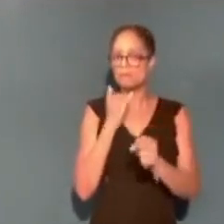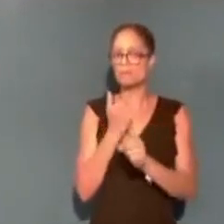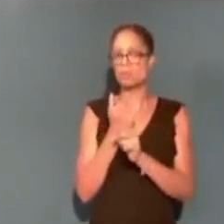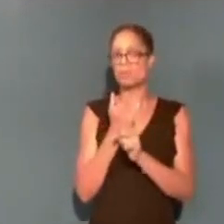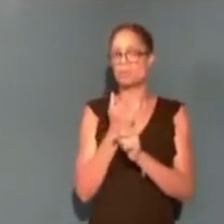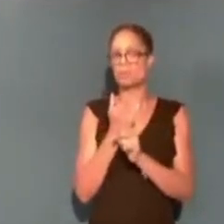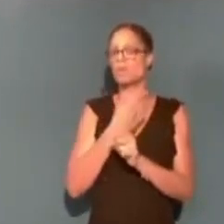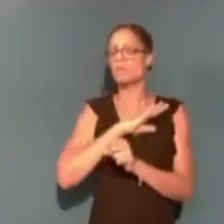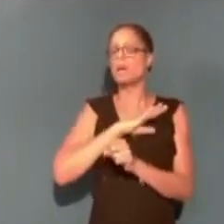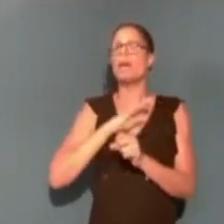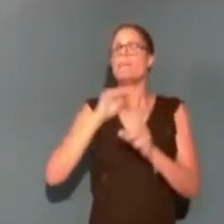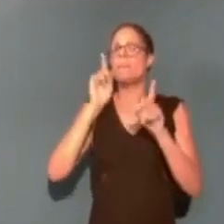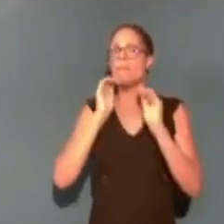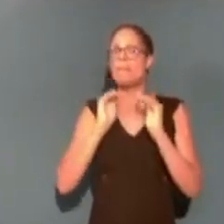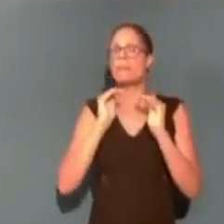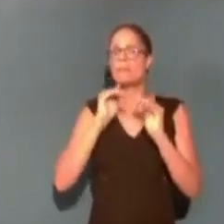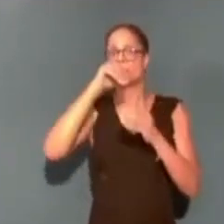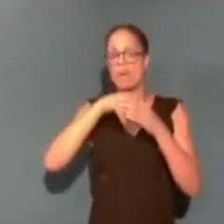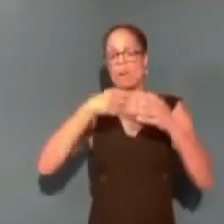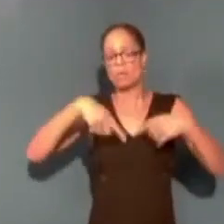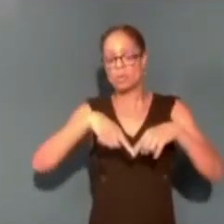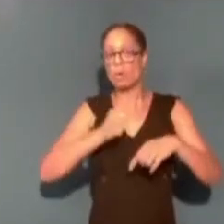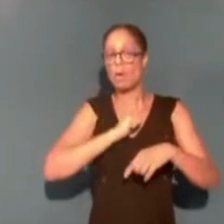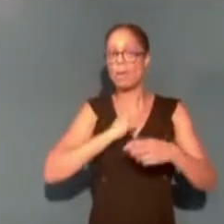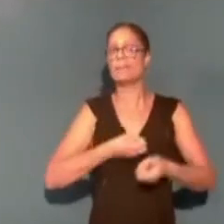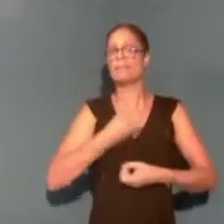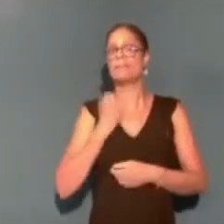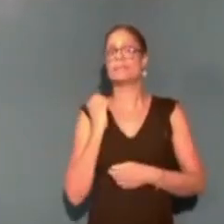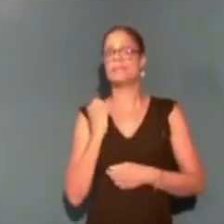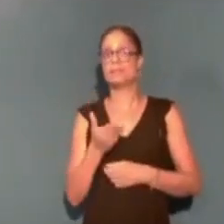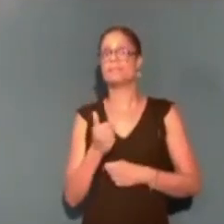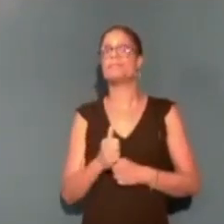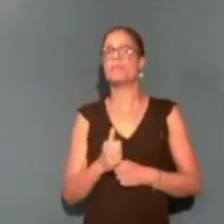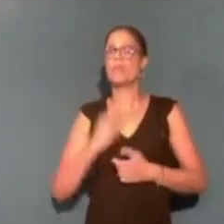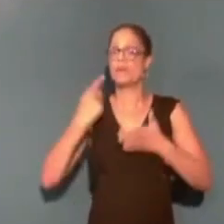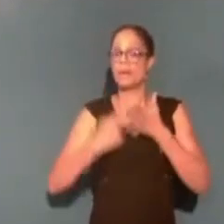commission, j'ai eu à parler de ça. Je vais le dire encore ici.